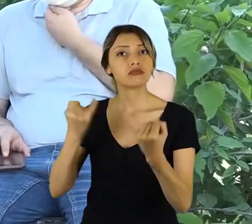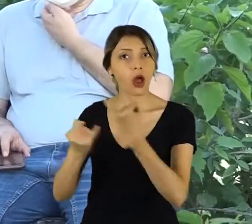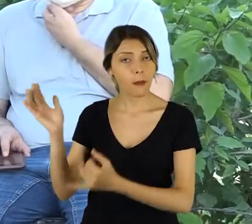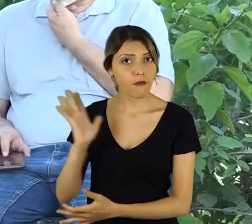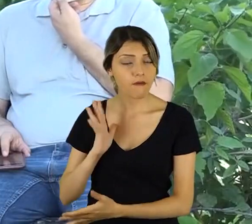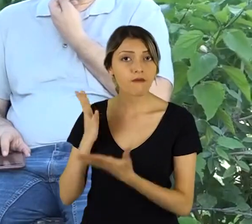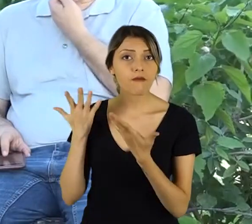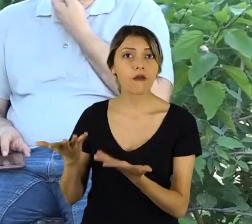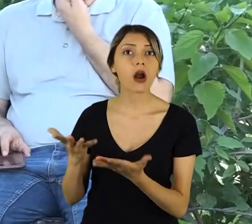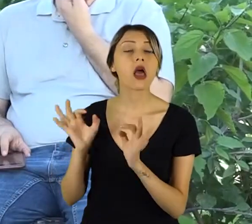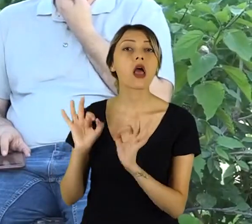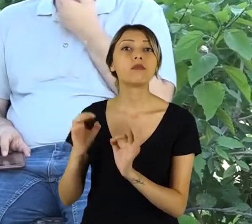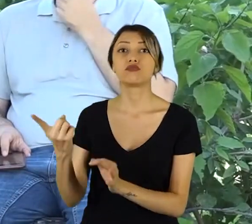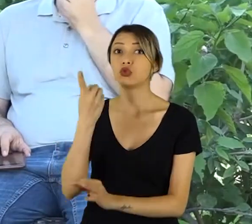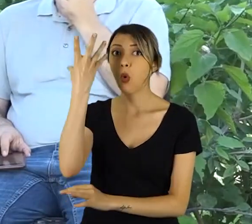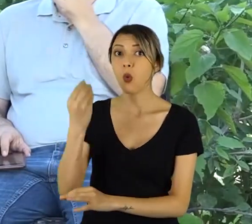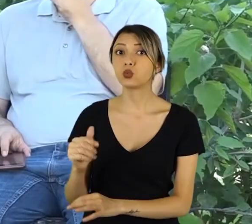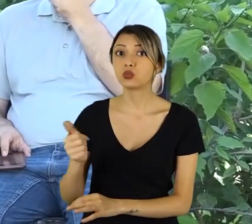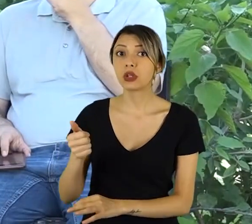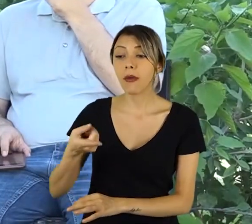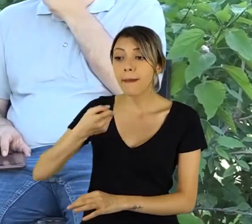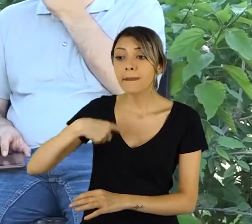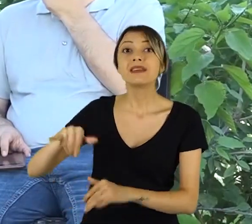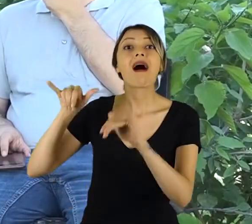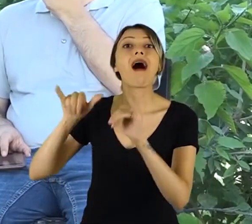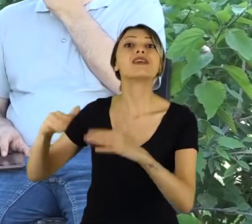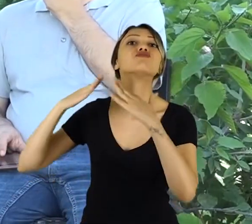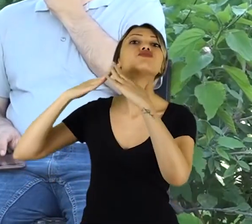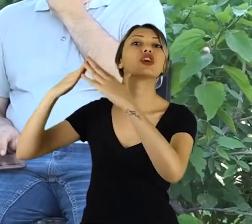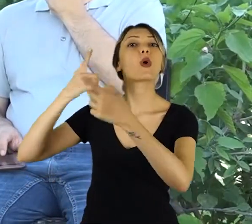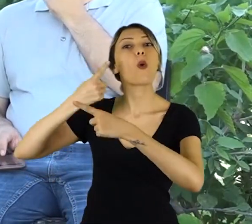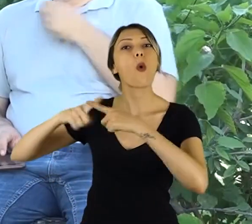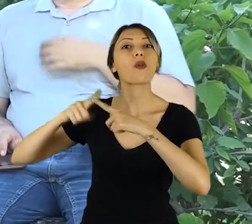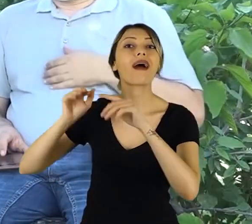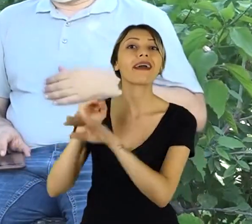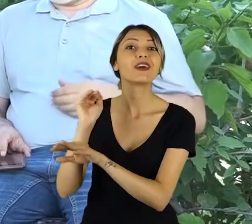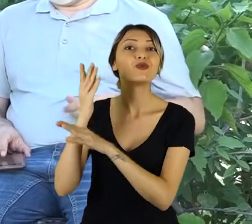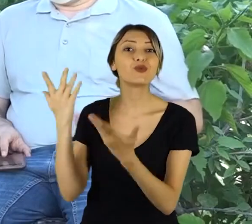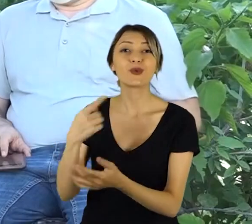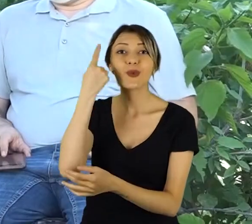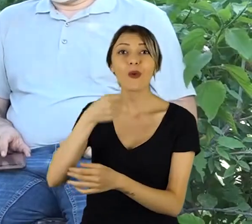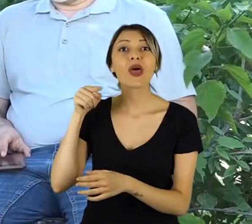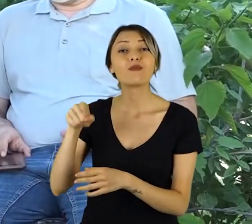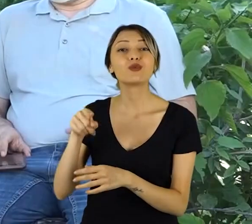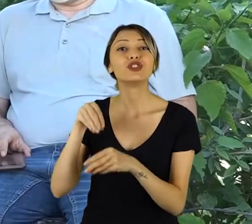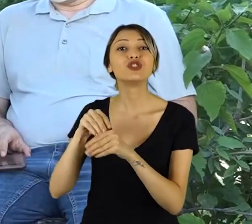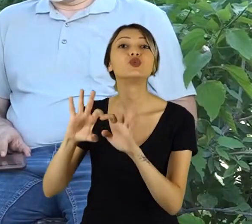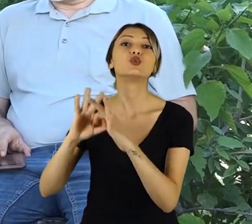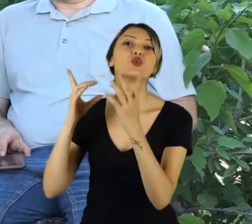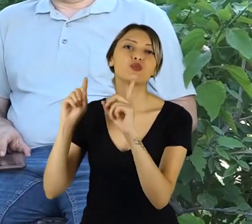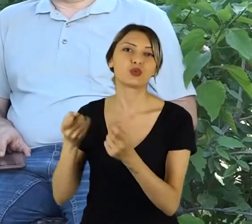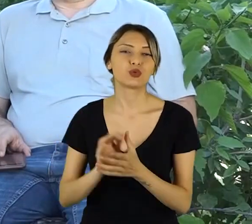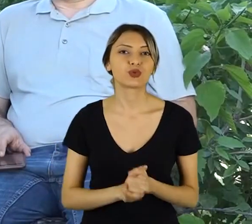ama bir şey olduğu zaman da biz bir çatı altında da onu aşarız yani. Çok güzel. Peki